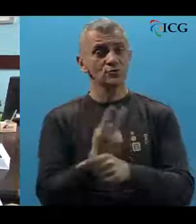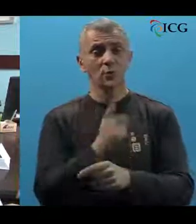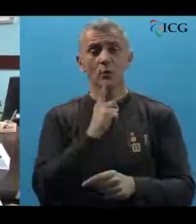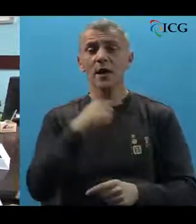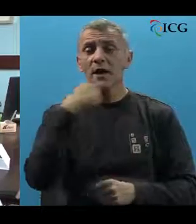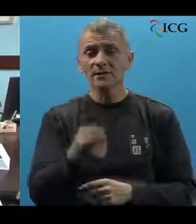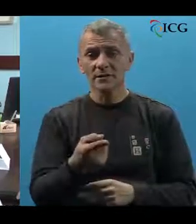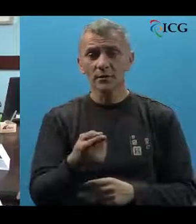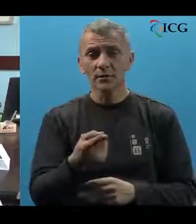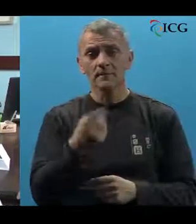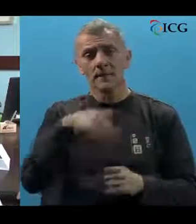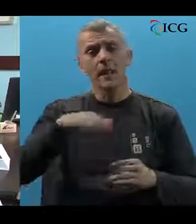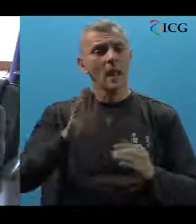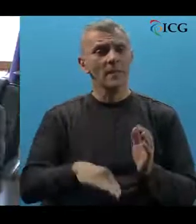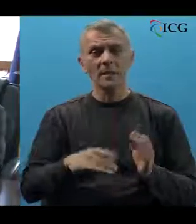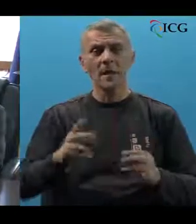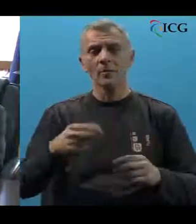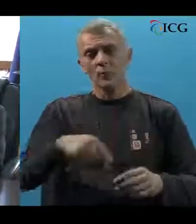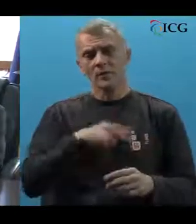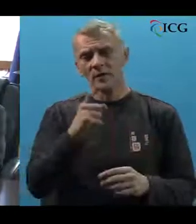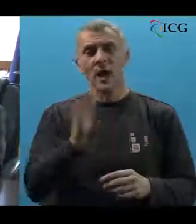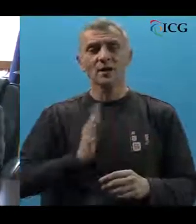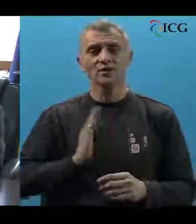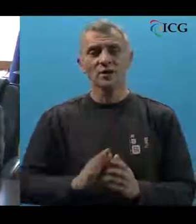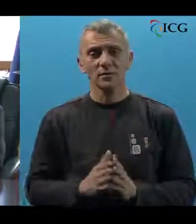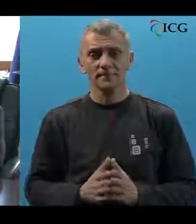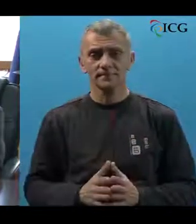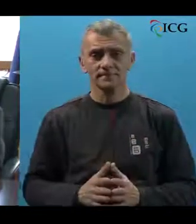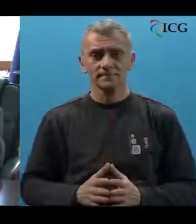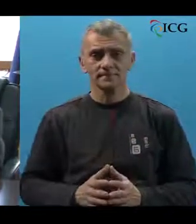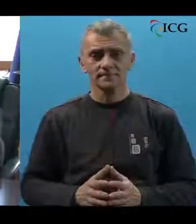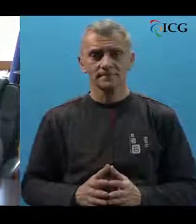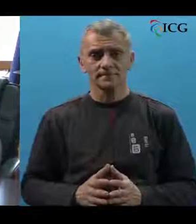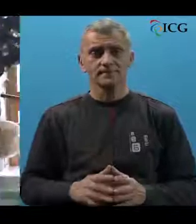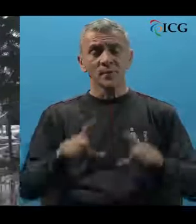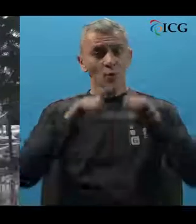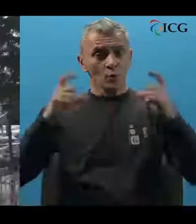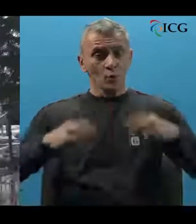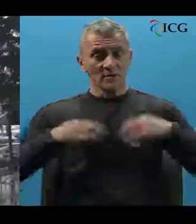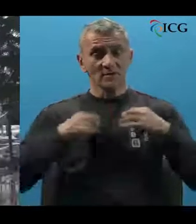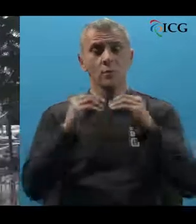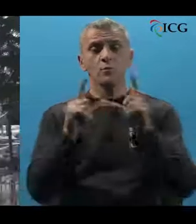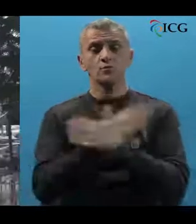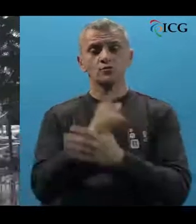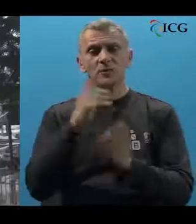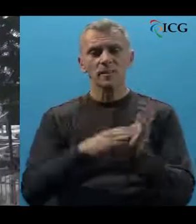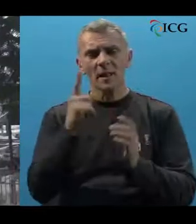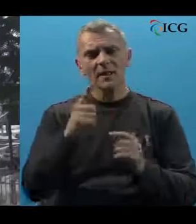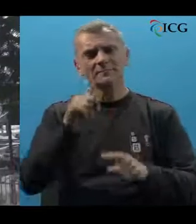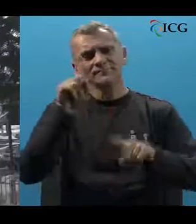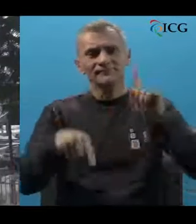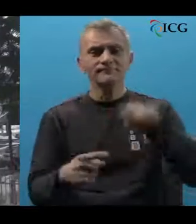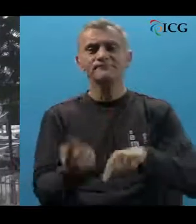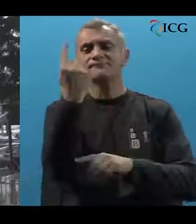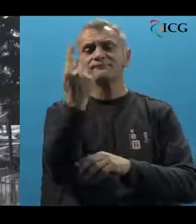zemlji za koje je kazano da najmanje odgovara građanima i odnosi se na njih. Dom zdravlja u Bužjimu jedna je od